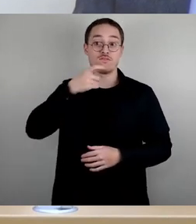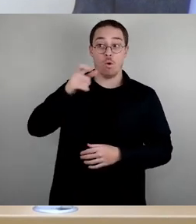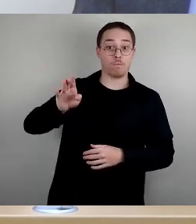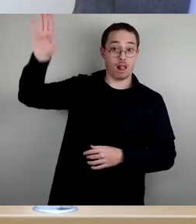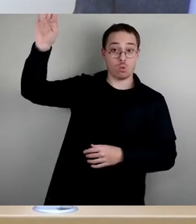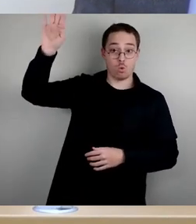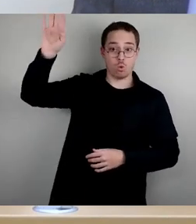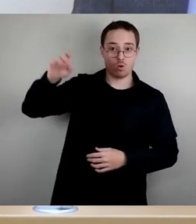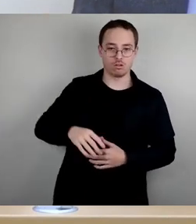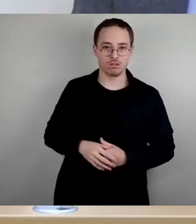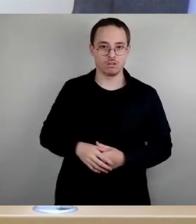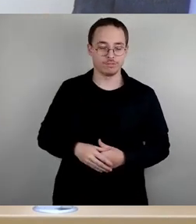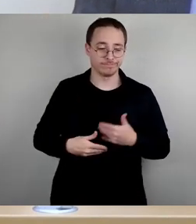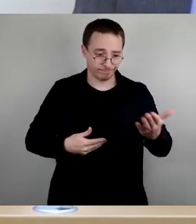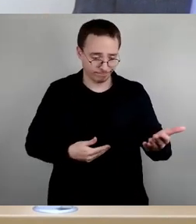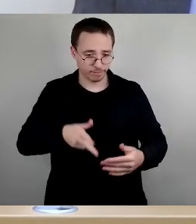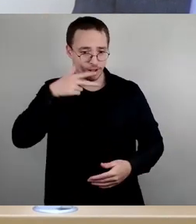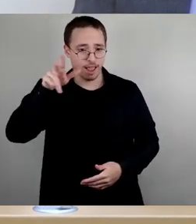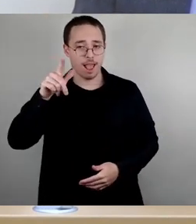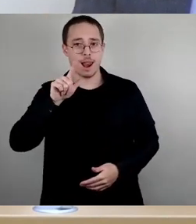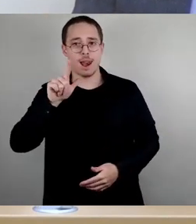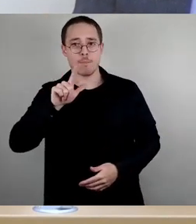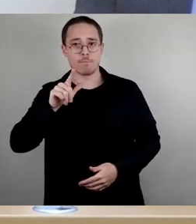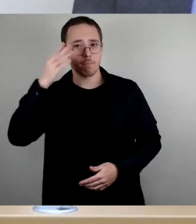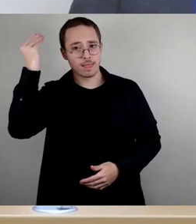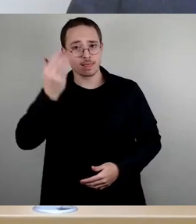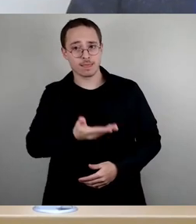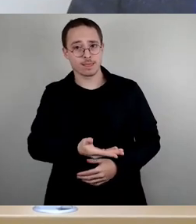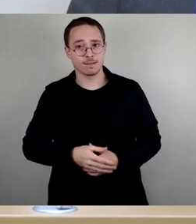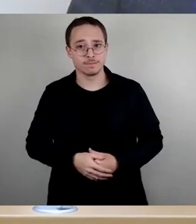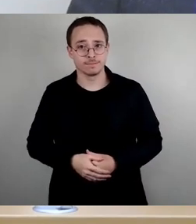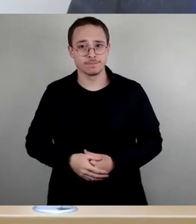Herr Lippmann, eine Wortmeldung dazu?